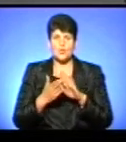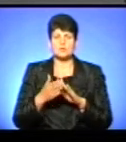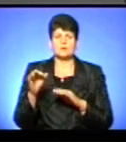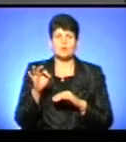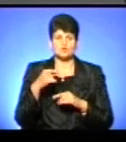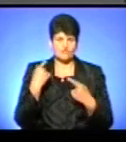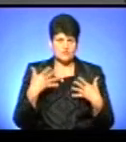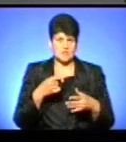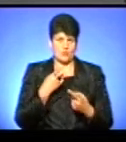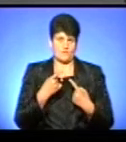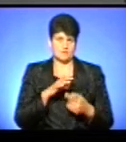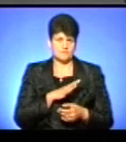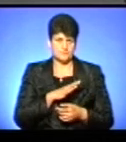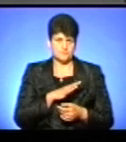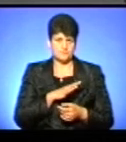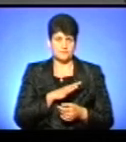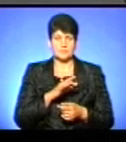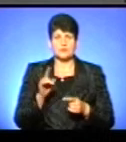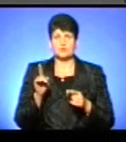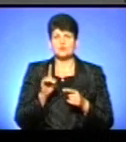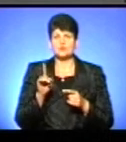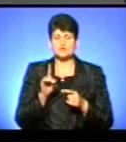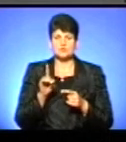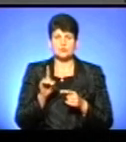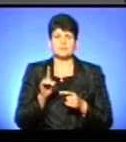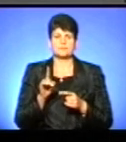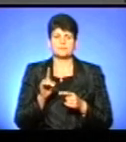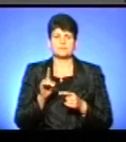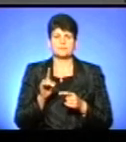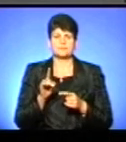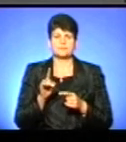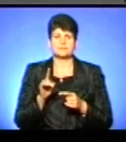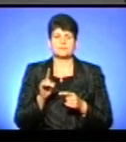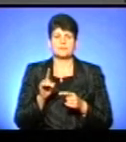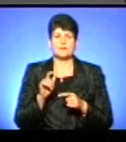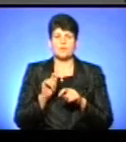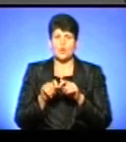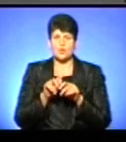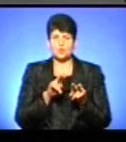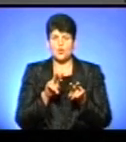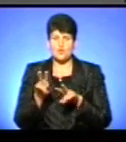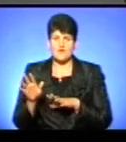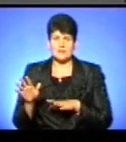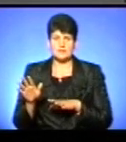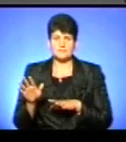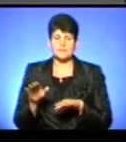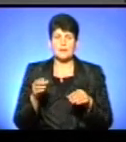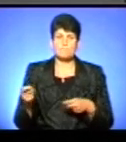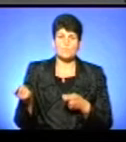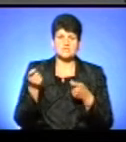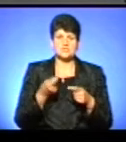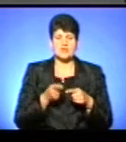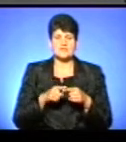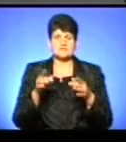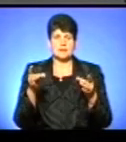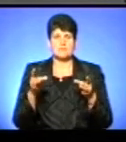що ми вже говорили, щодо і проконтролювати постачання цих